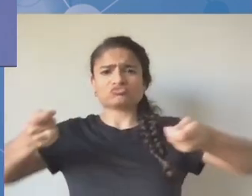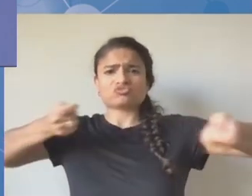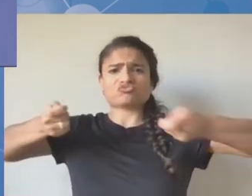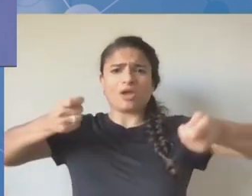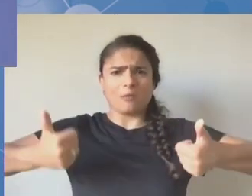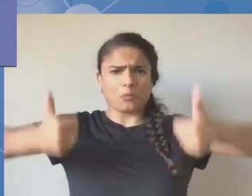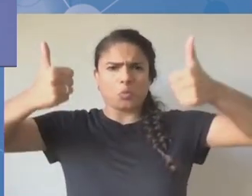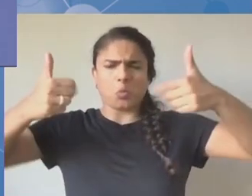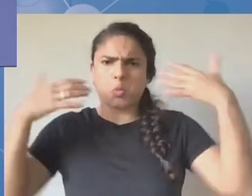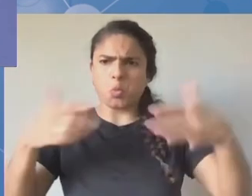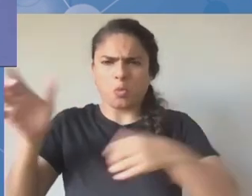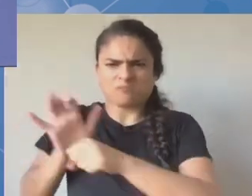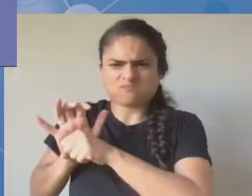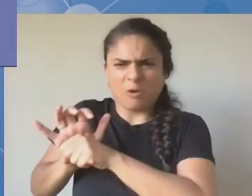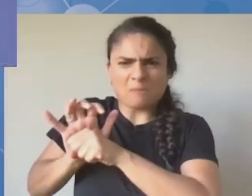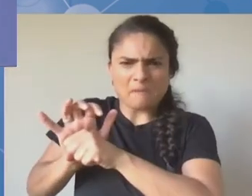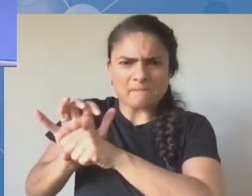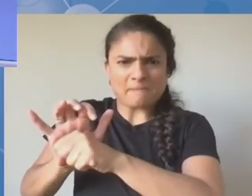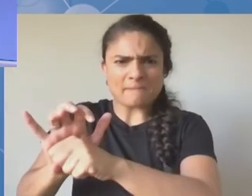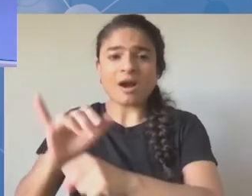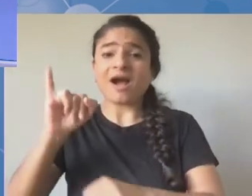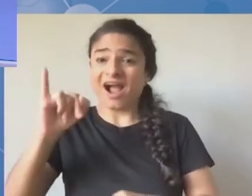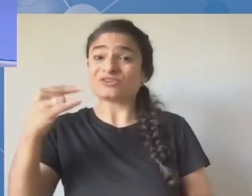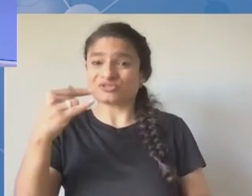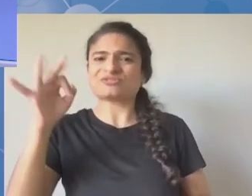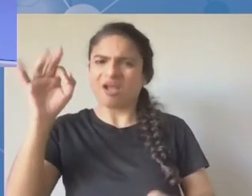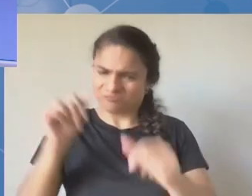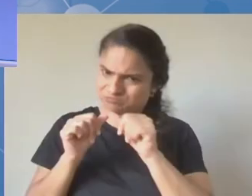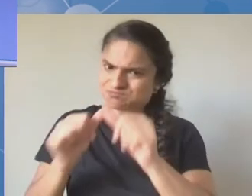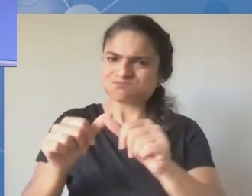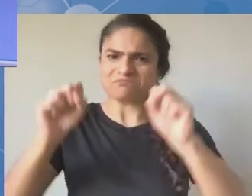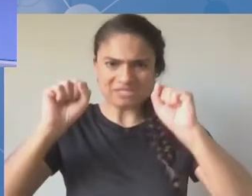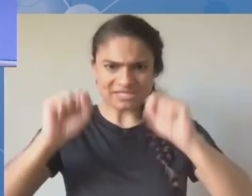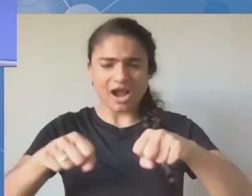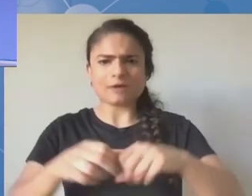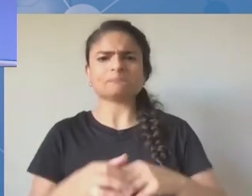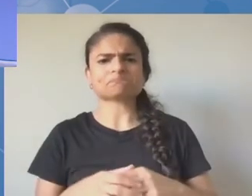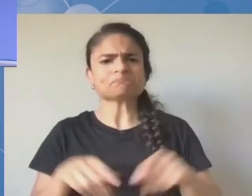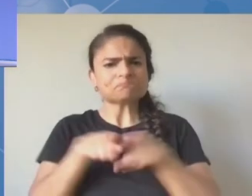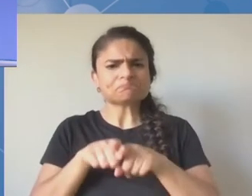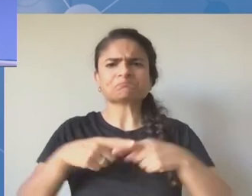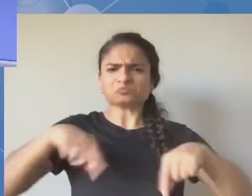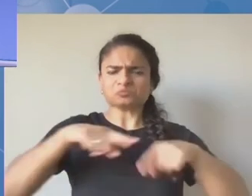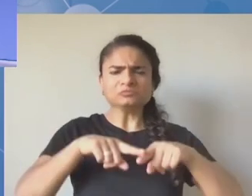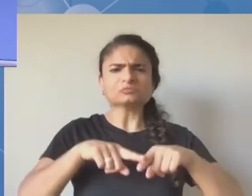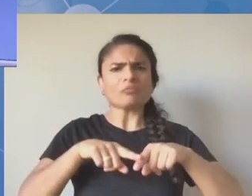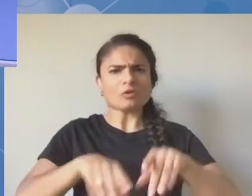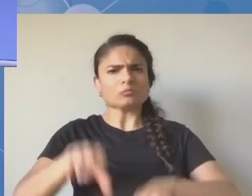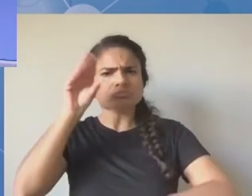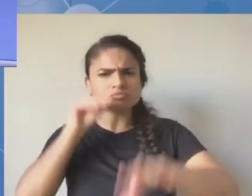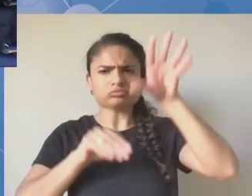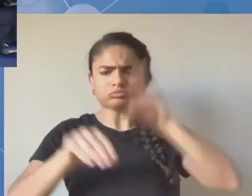będziemy kontynuować wytyczoną przez niego ścieżkę. I chciałabym